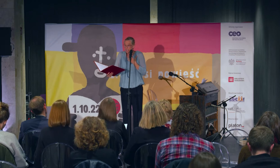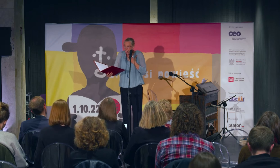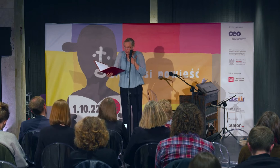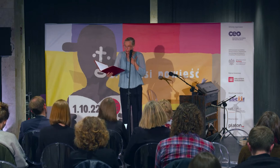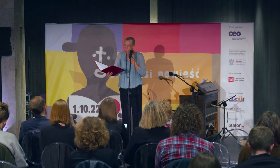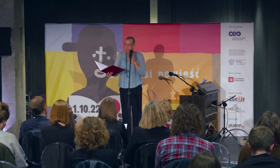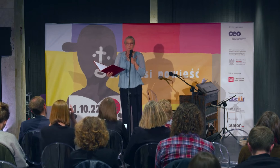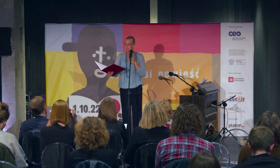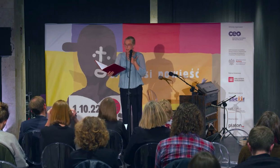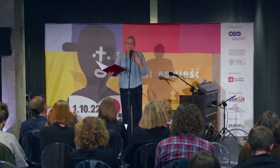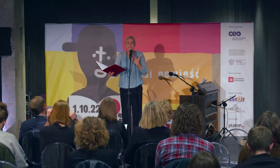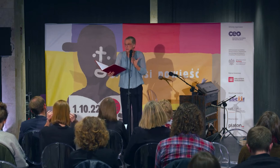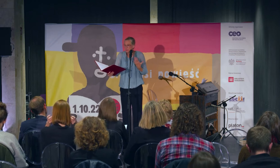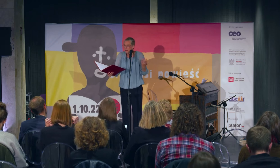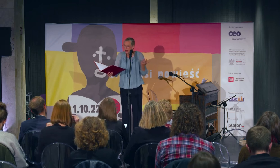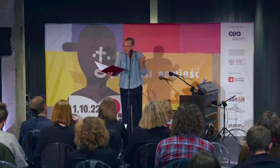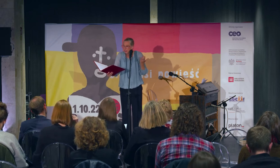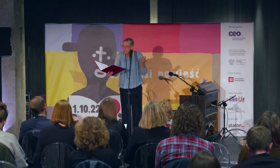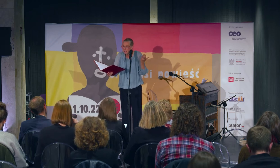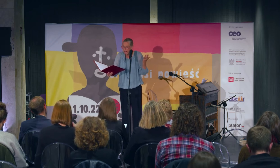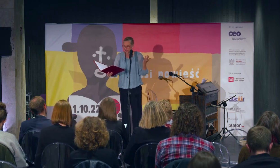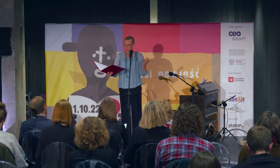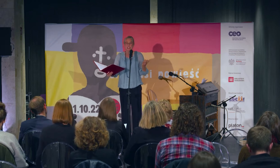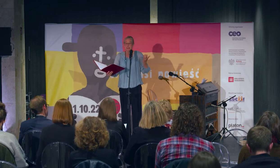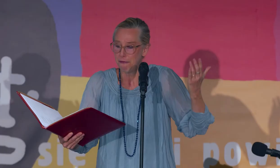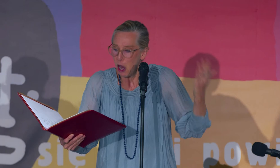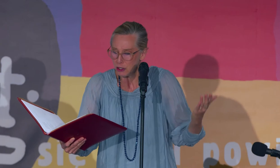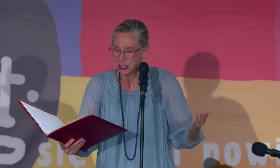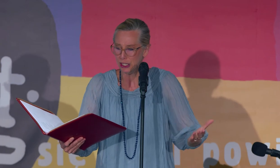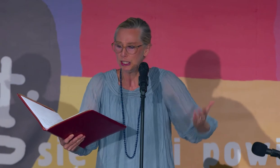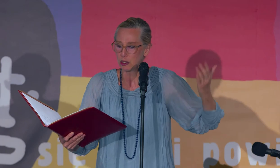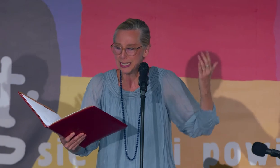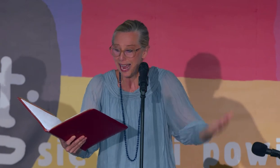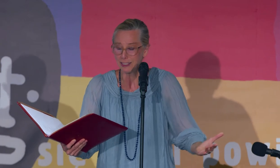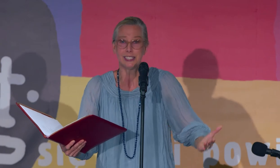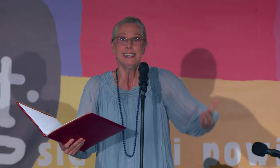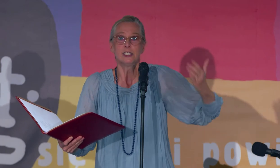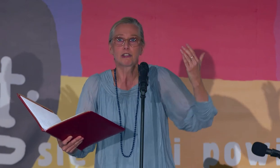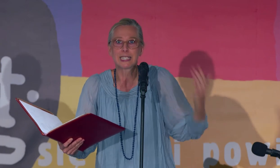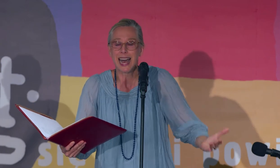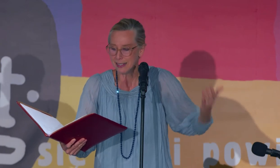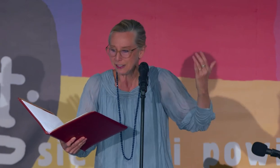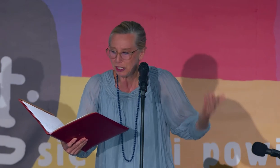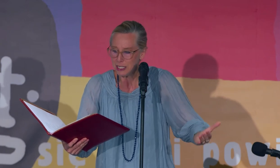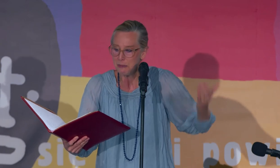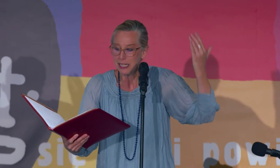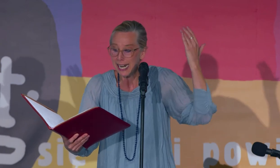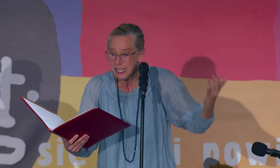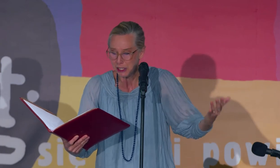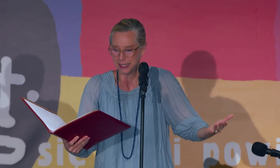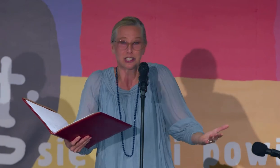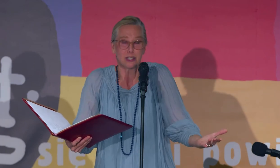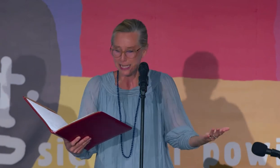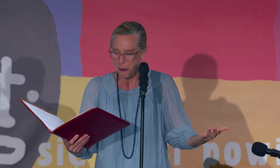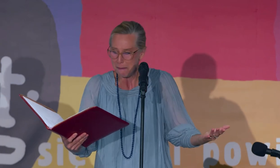straci. Ja mam maleńkie dziadki i wioski i dostatki. Dostatek się zmi